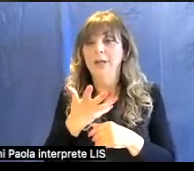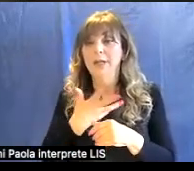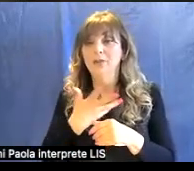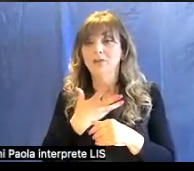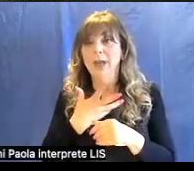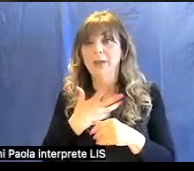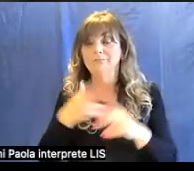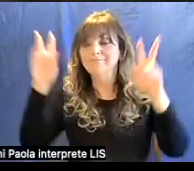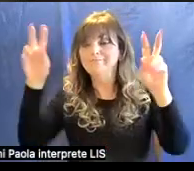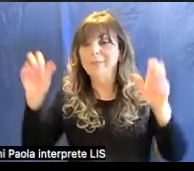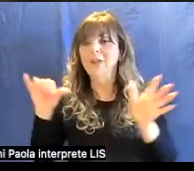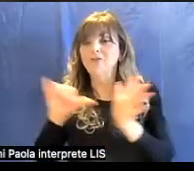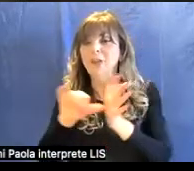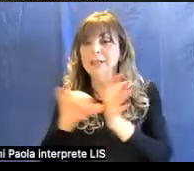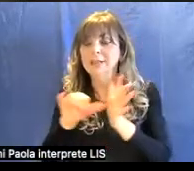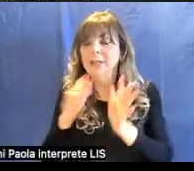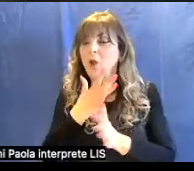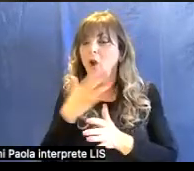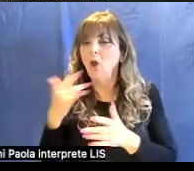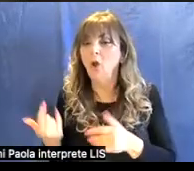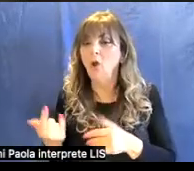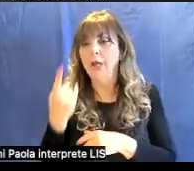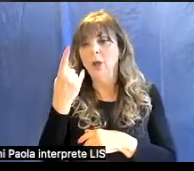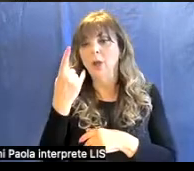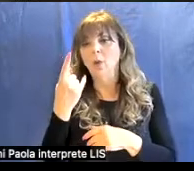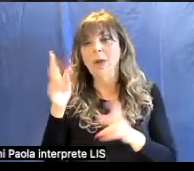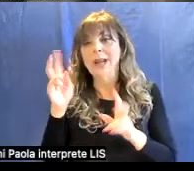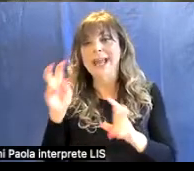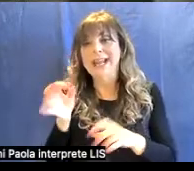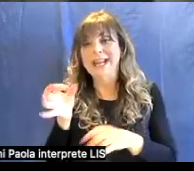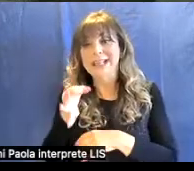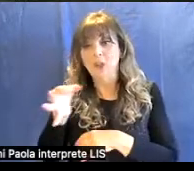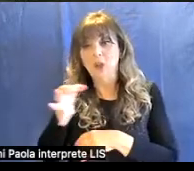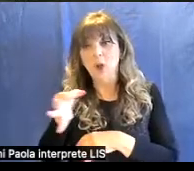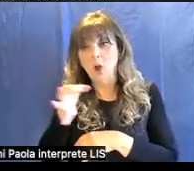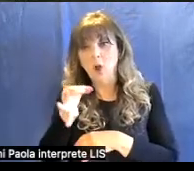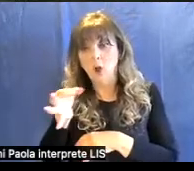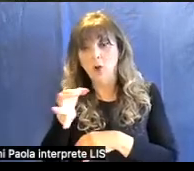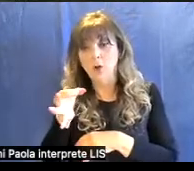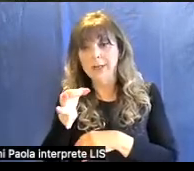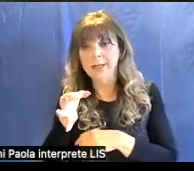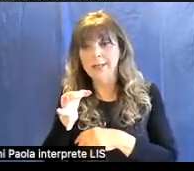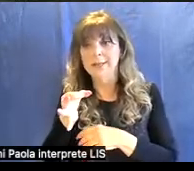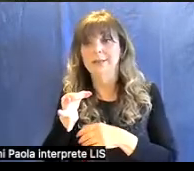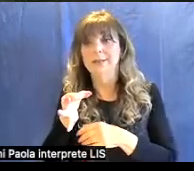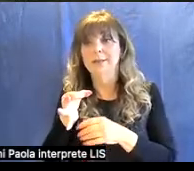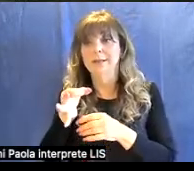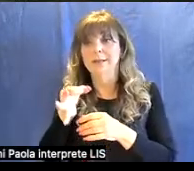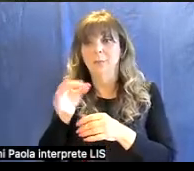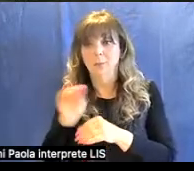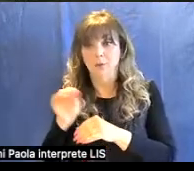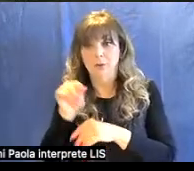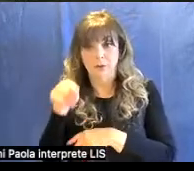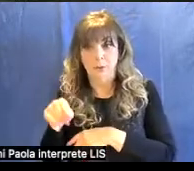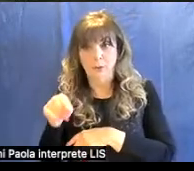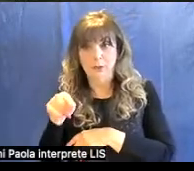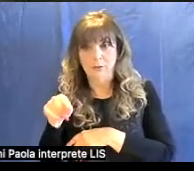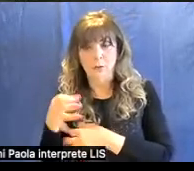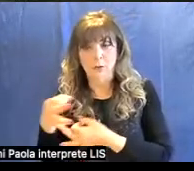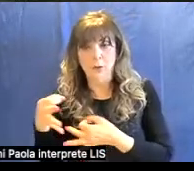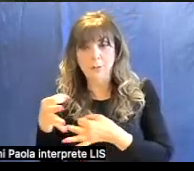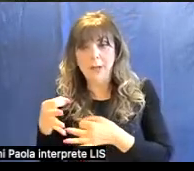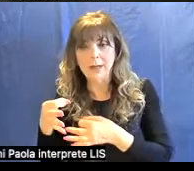colore, cioè un elettrone che si sposta da una posizione dove si trova normalmente